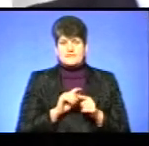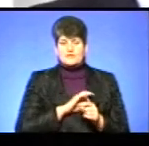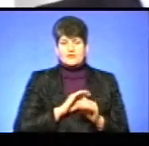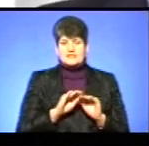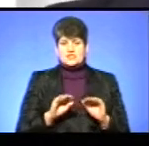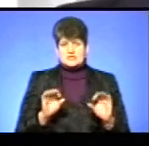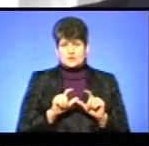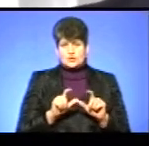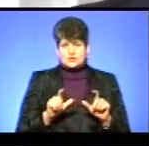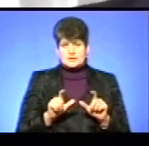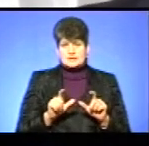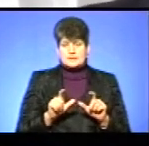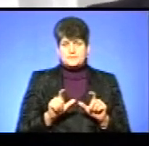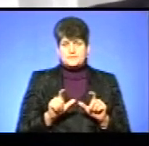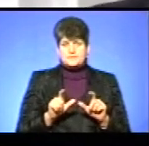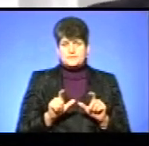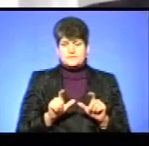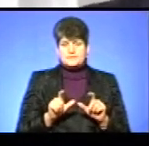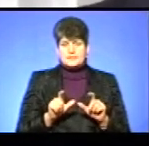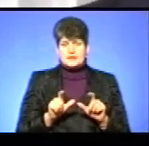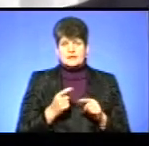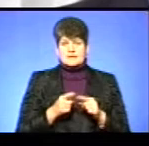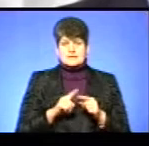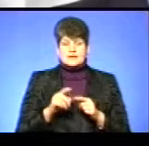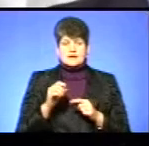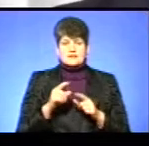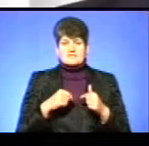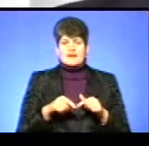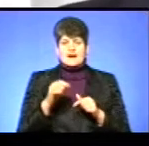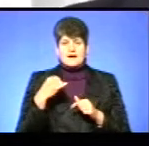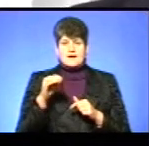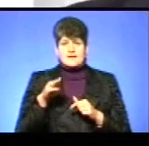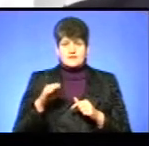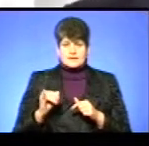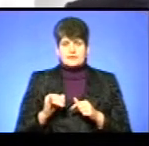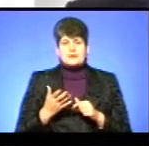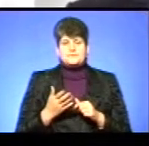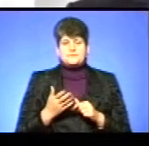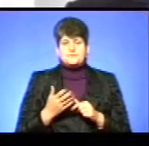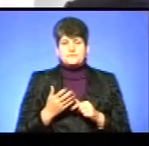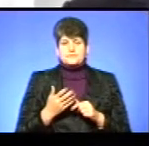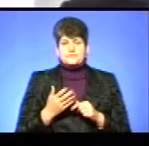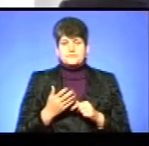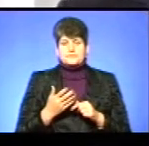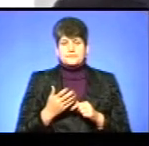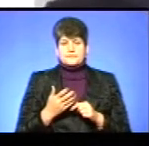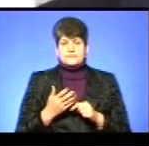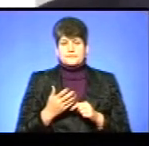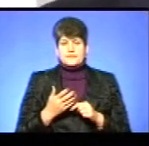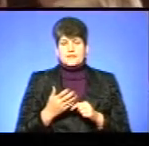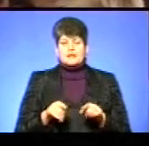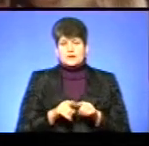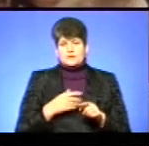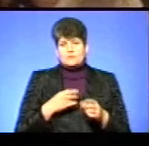дитячих садочках, це педагогічний університет, це фахівці в сфері ІТ, це економічний педагогічний університет. Також нам потрібні сьогодні